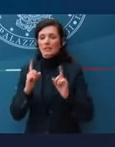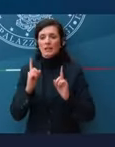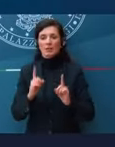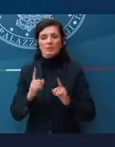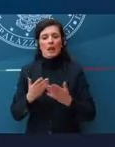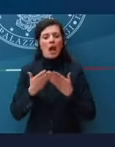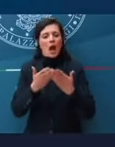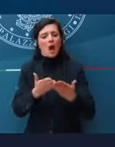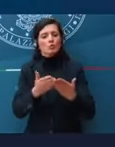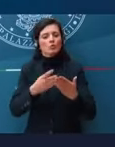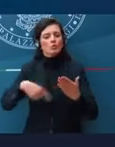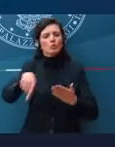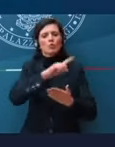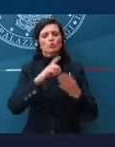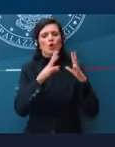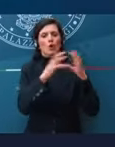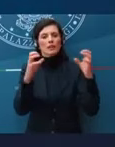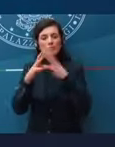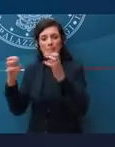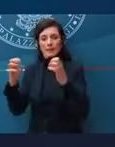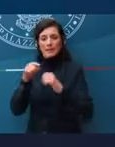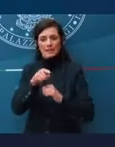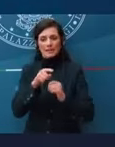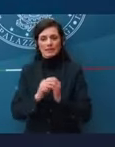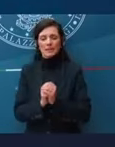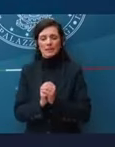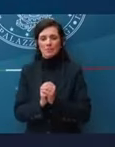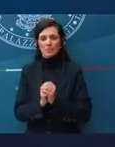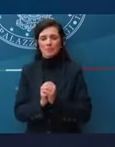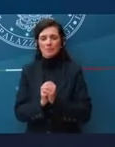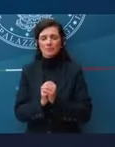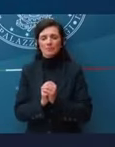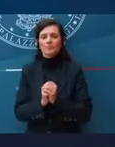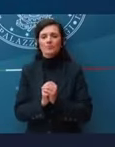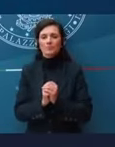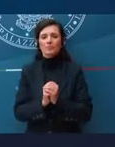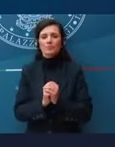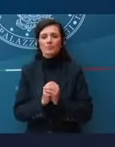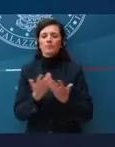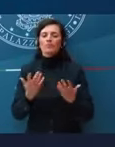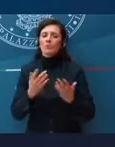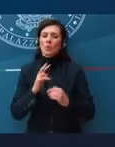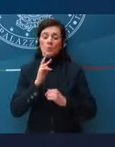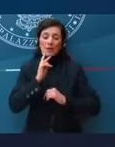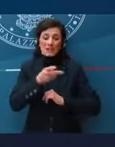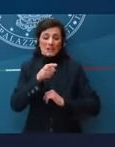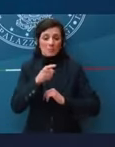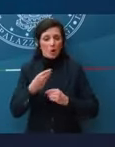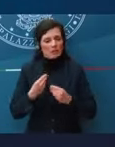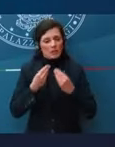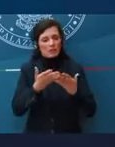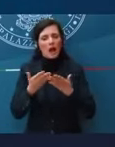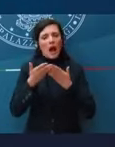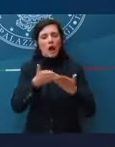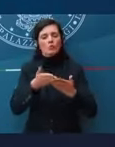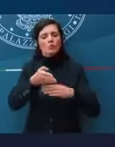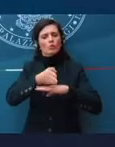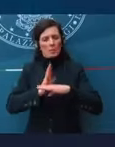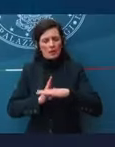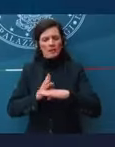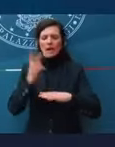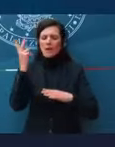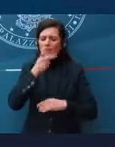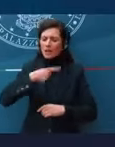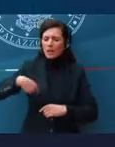lavoratori. È una risposta parziale, ma è il massimo che abbiamo potuto fare all'interno di